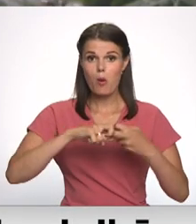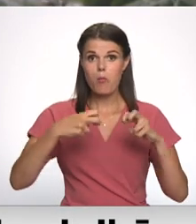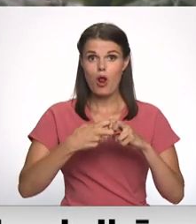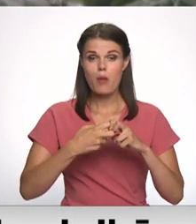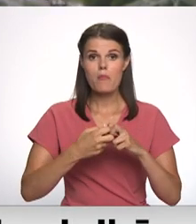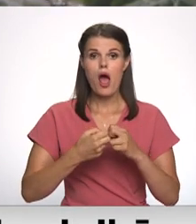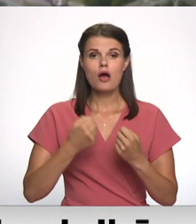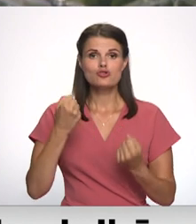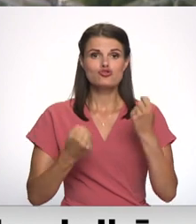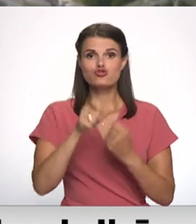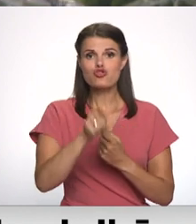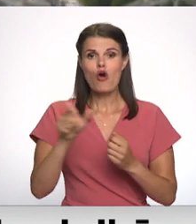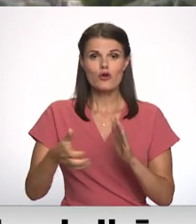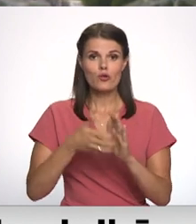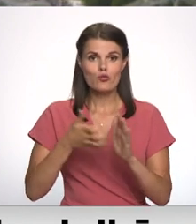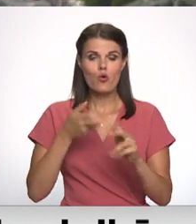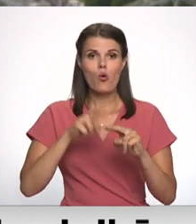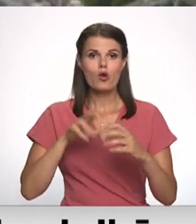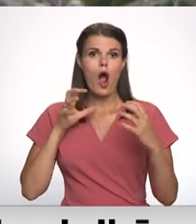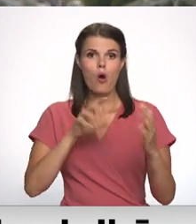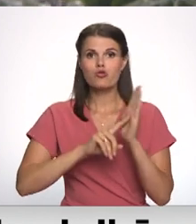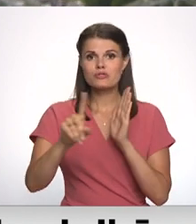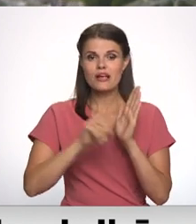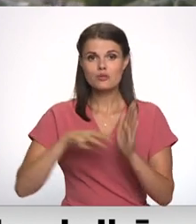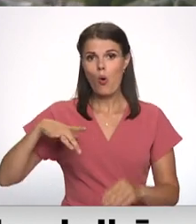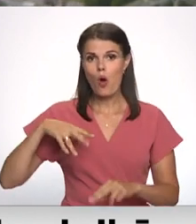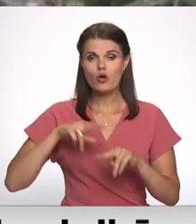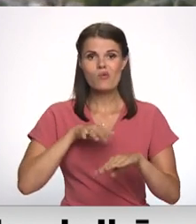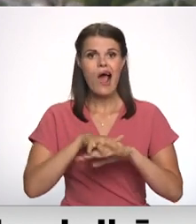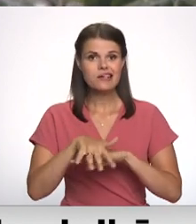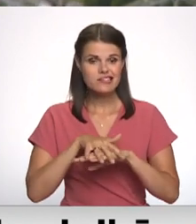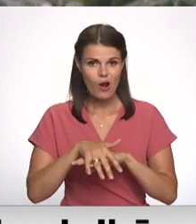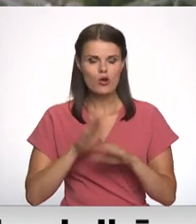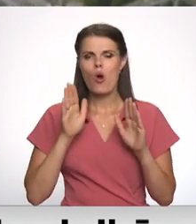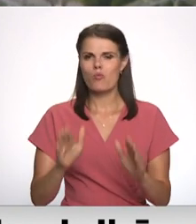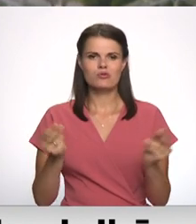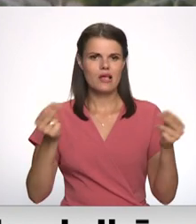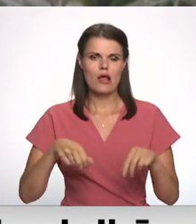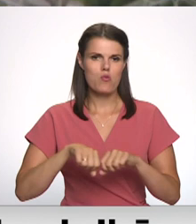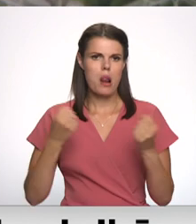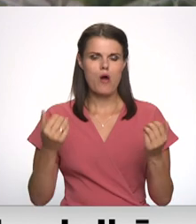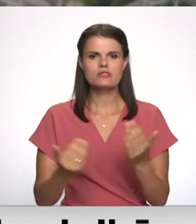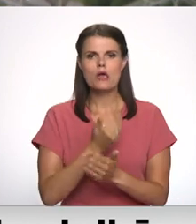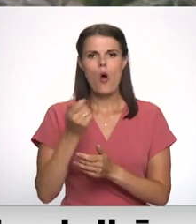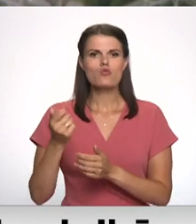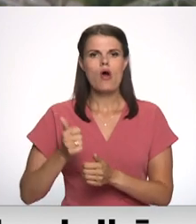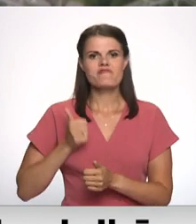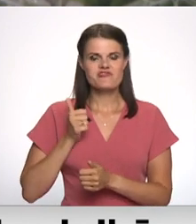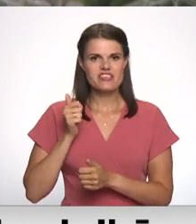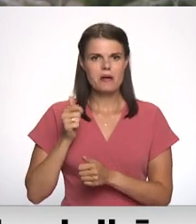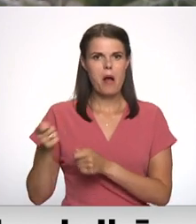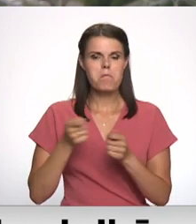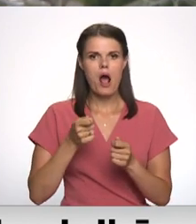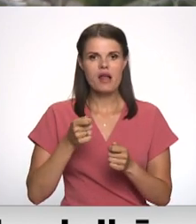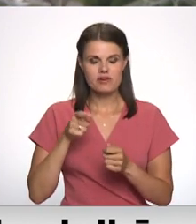autovadītāju trūkumu un autobusu reisiem, Ogrē un aizkrauklē tiks lausas līgums ar jauno pārvidātāju. Šādu lēmumu šo pēcpusdienu